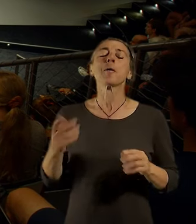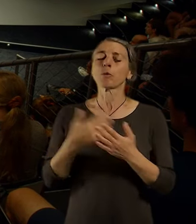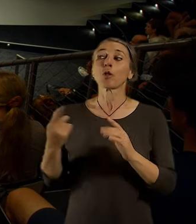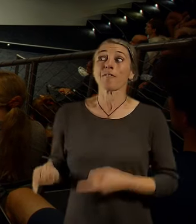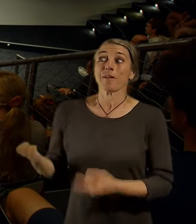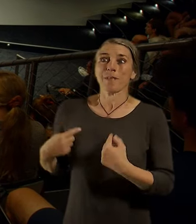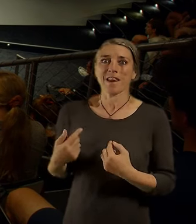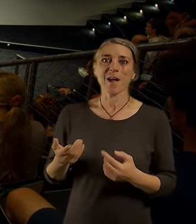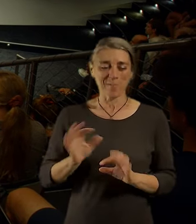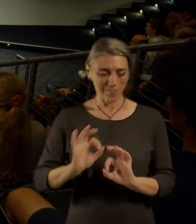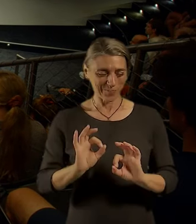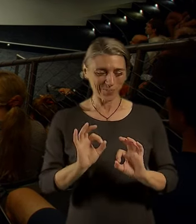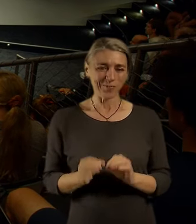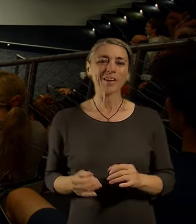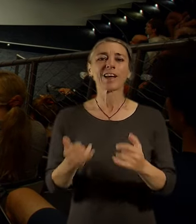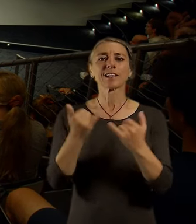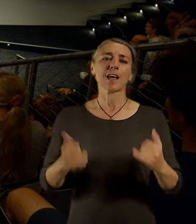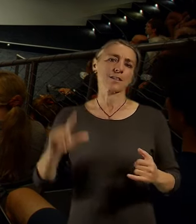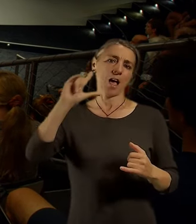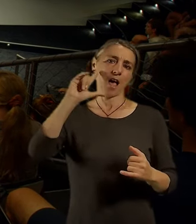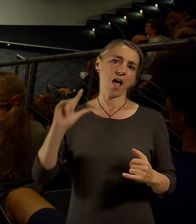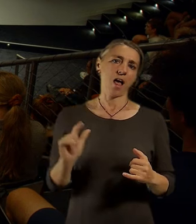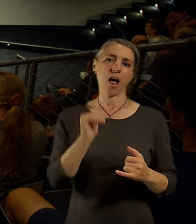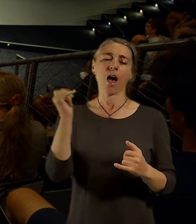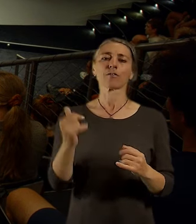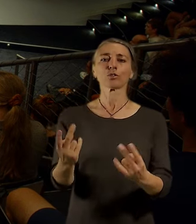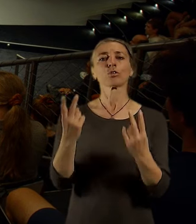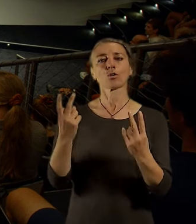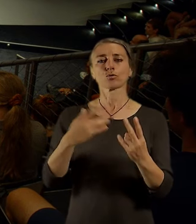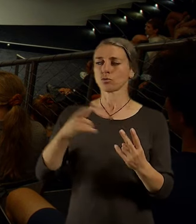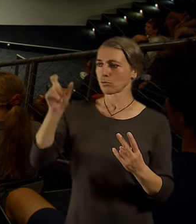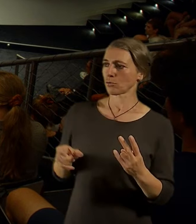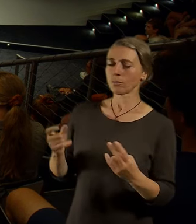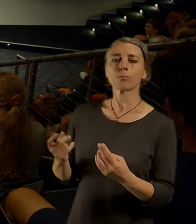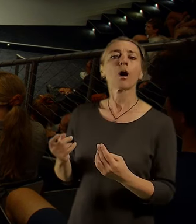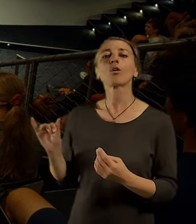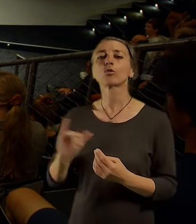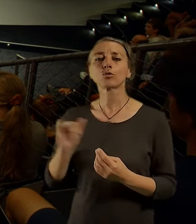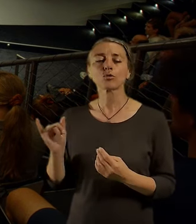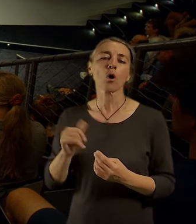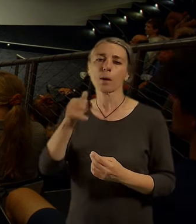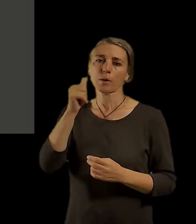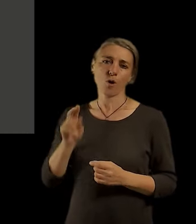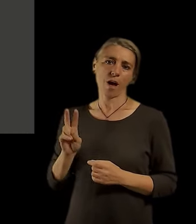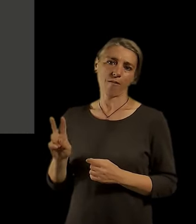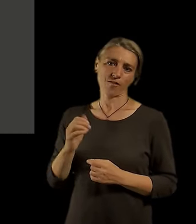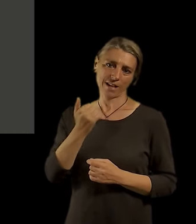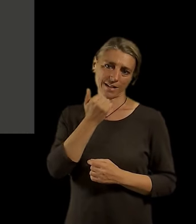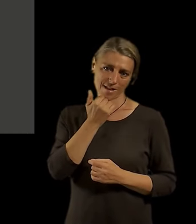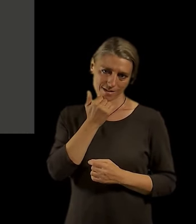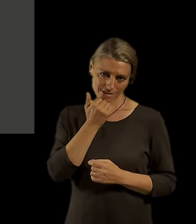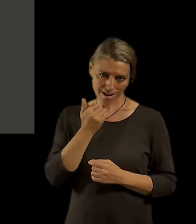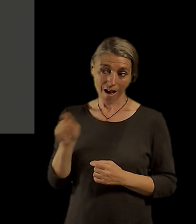protože dneska hlavní hvězdou programu je Zdeňka Havlová, která sedí tady skromně a my jsme jenom takový političní